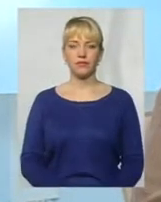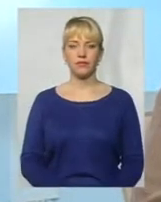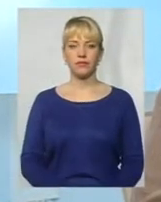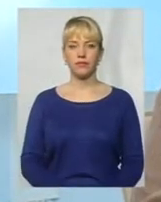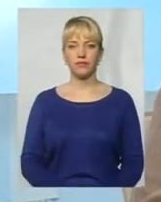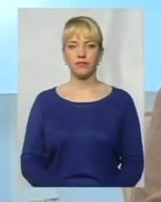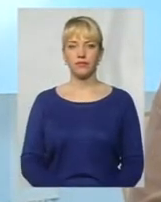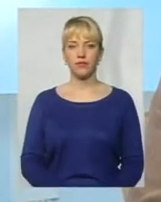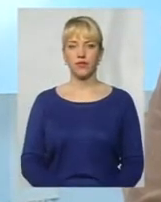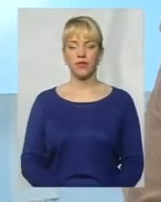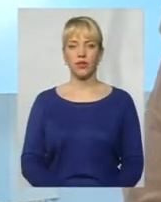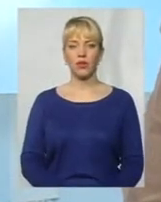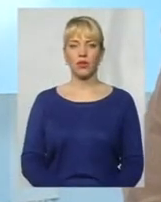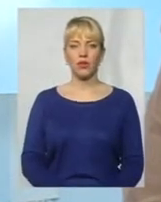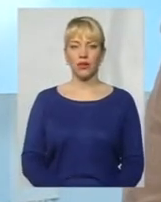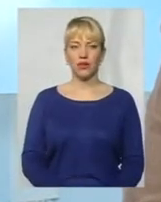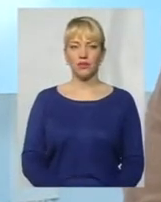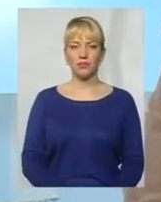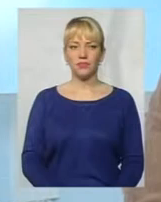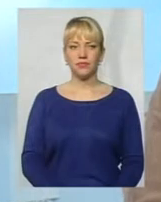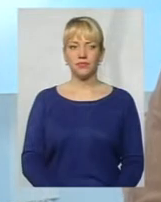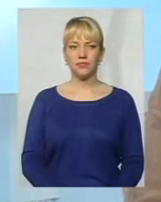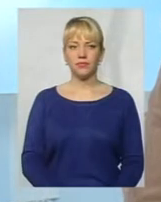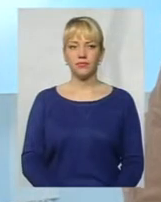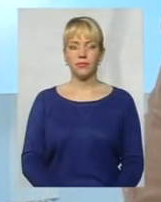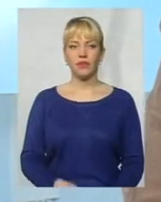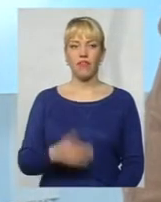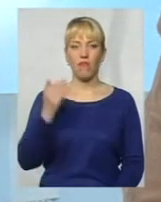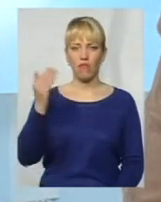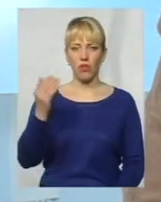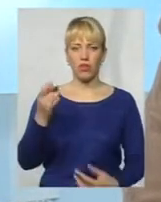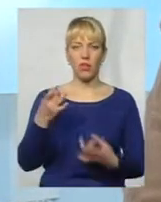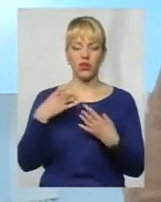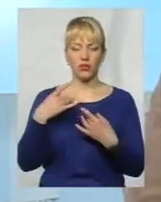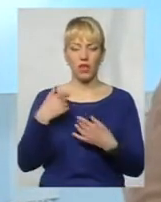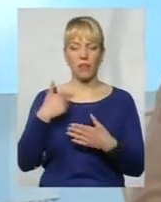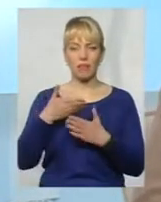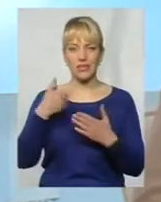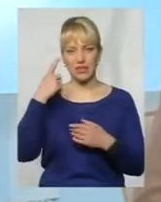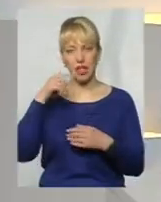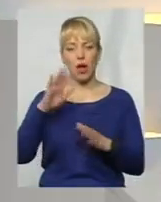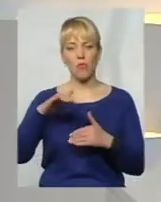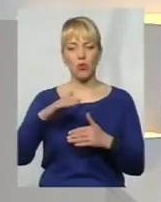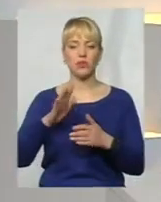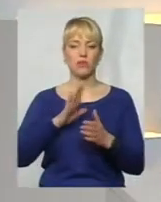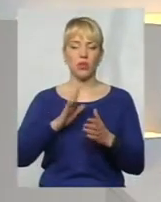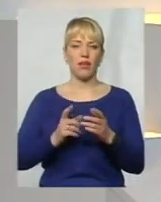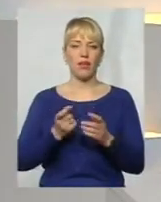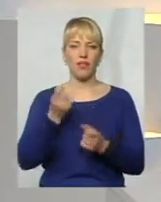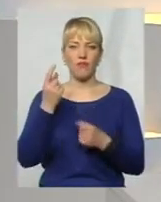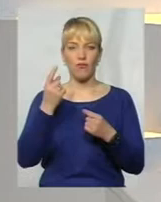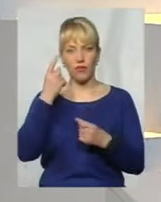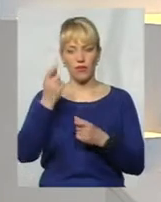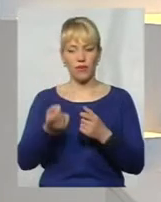які прибували звідти. І вони розказали, ми знали. Пізніше вже почала інформація поступати із